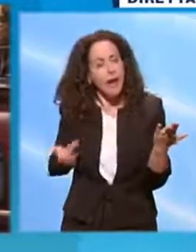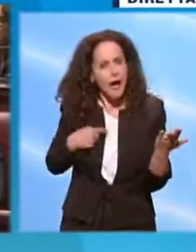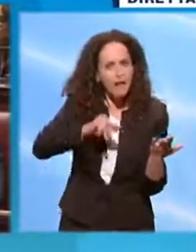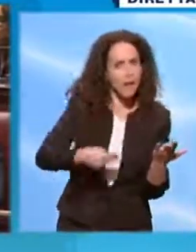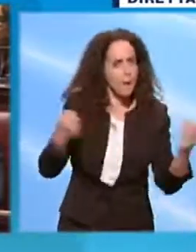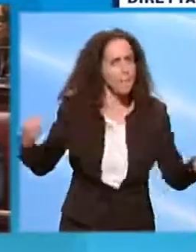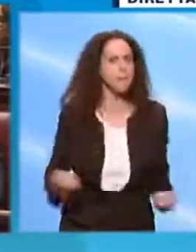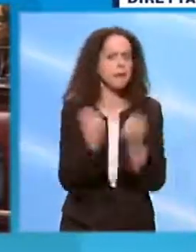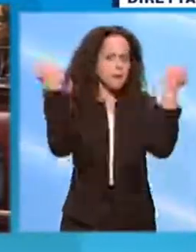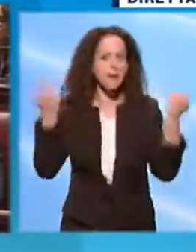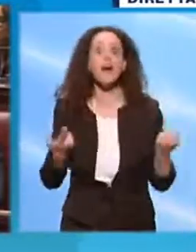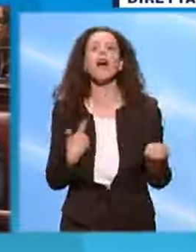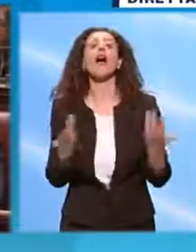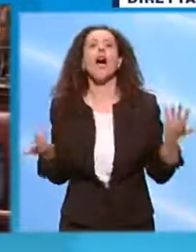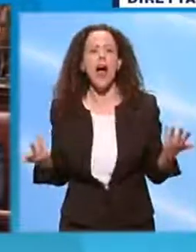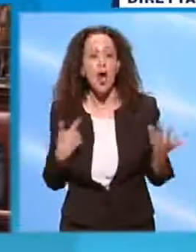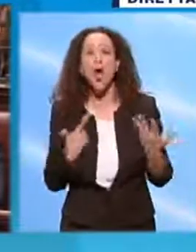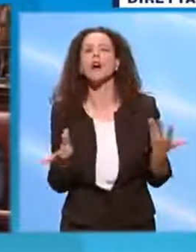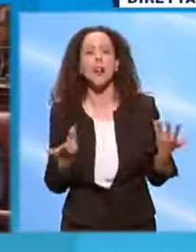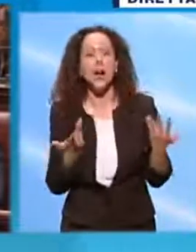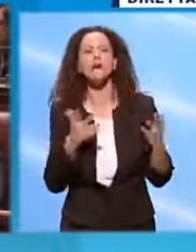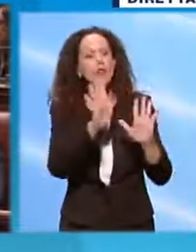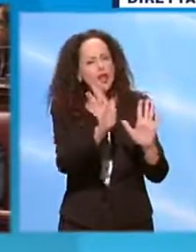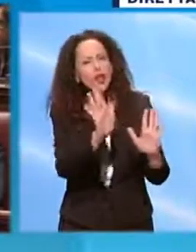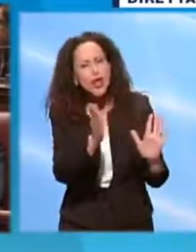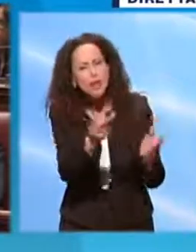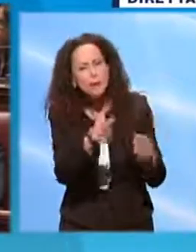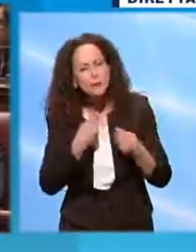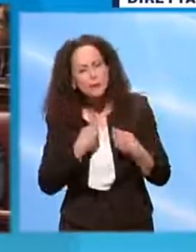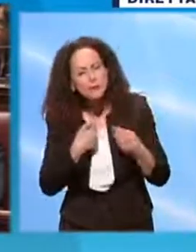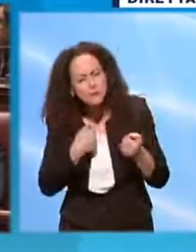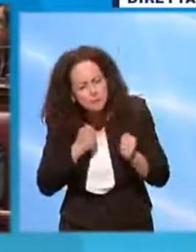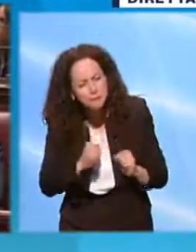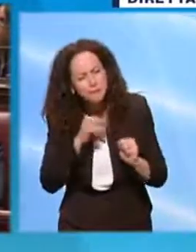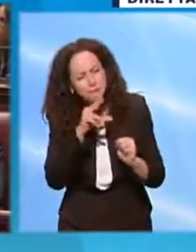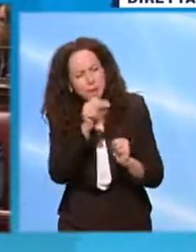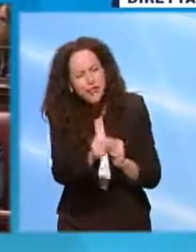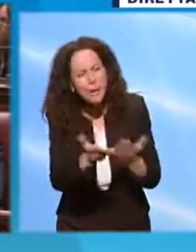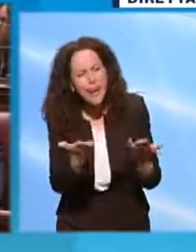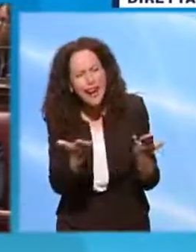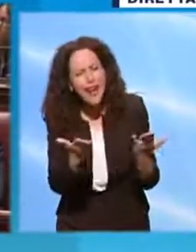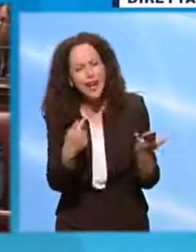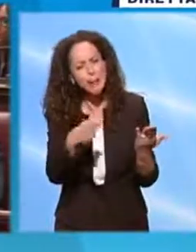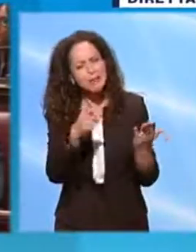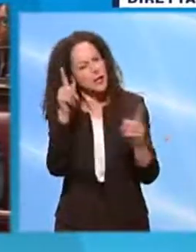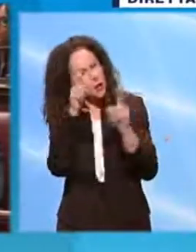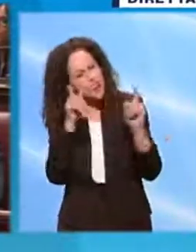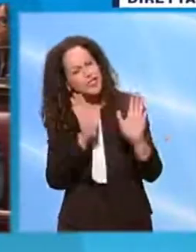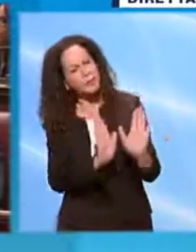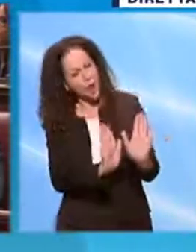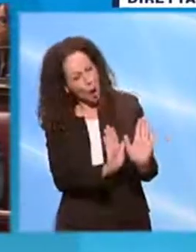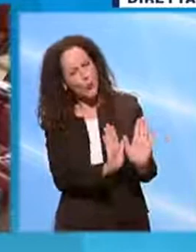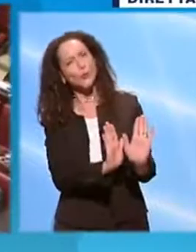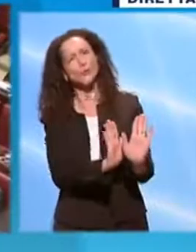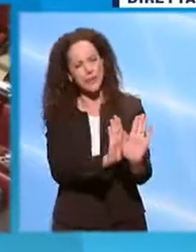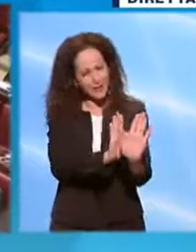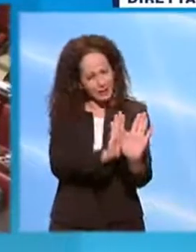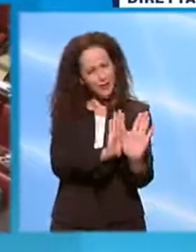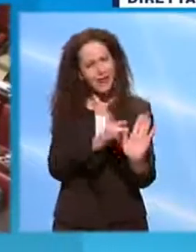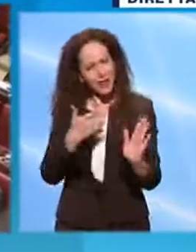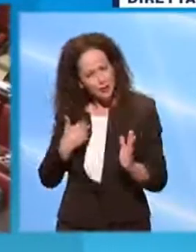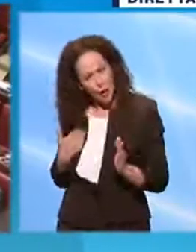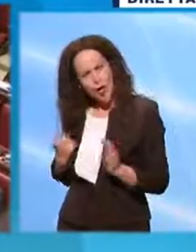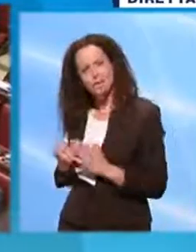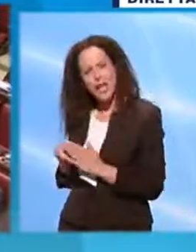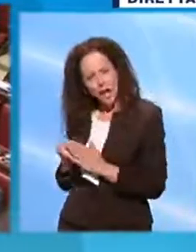sponda